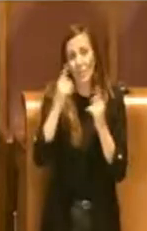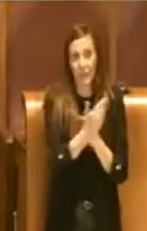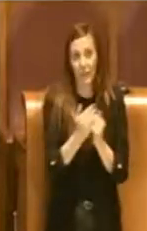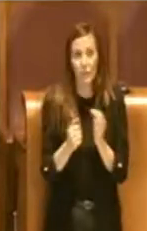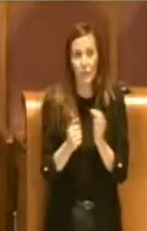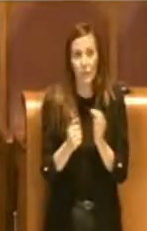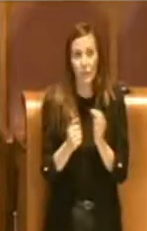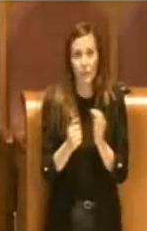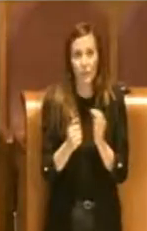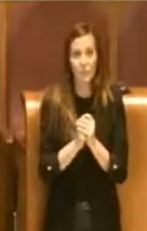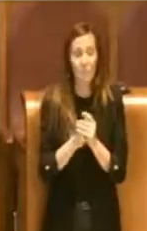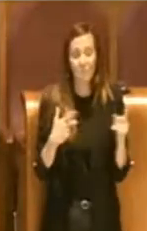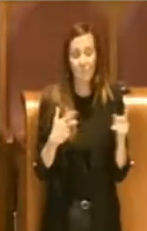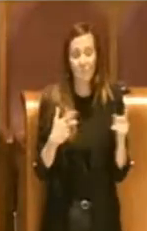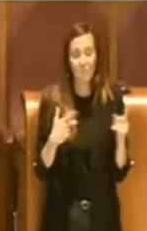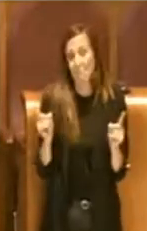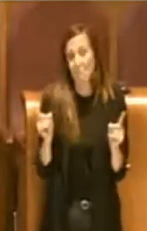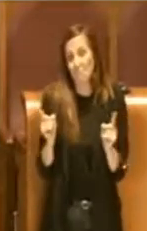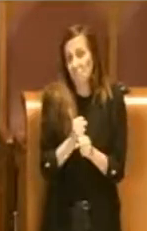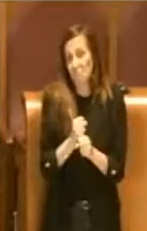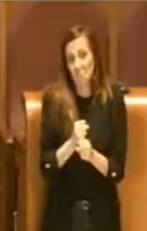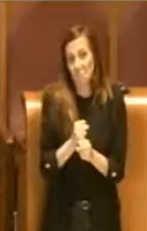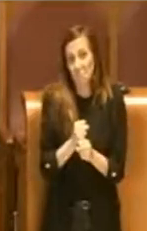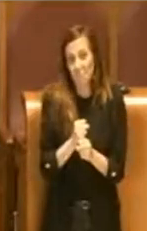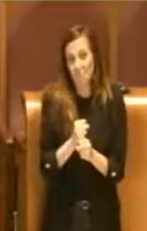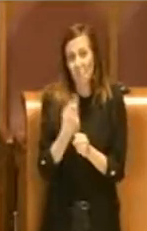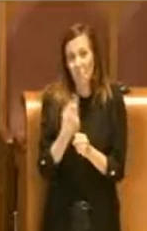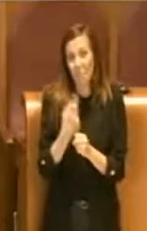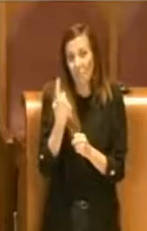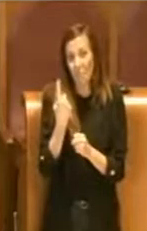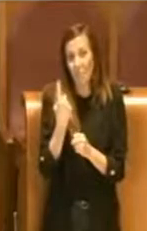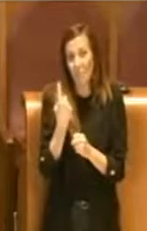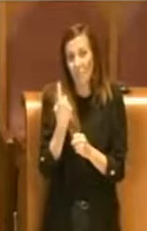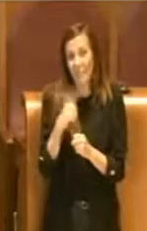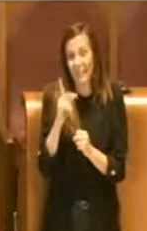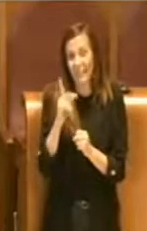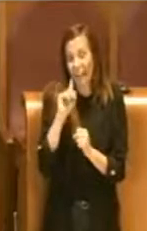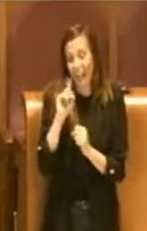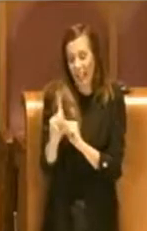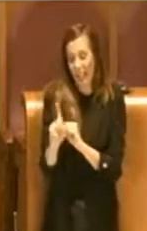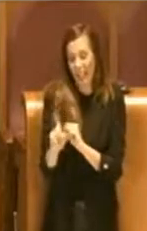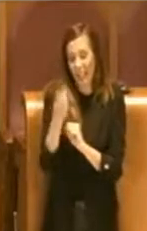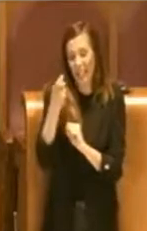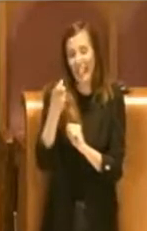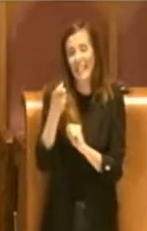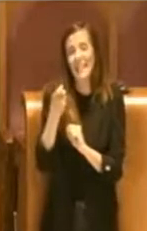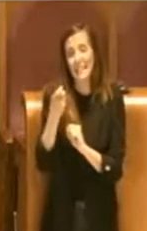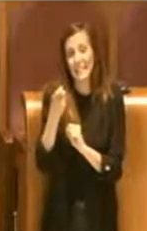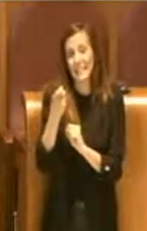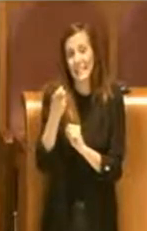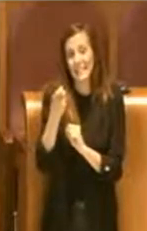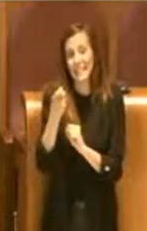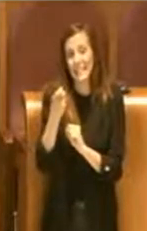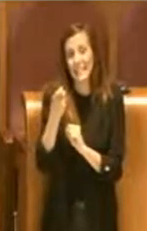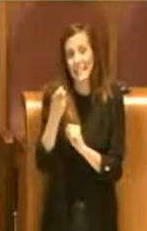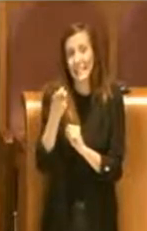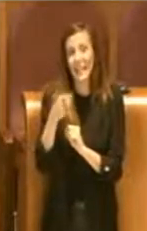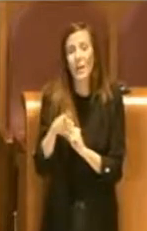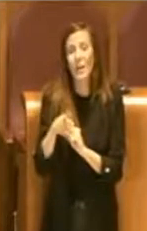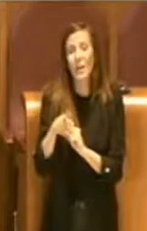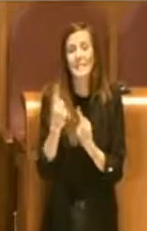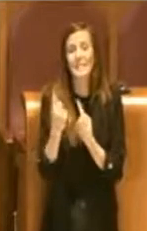Sarò molto più breve, Presidente, solo per rilevare con dispiacere una